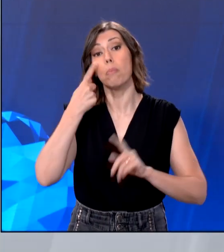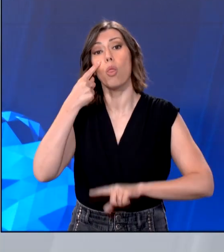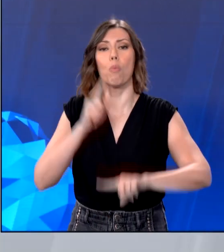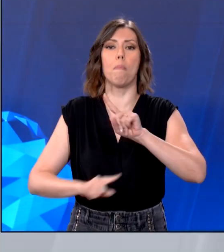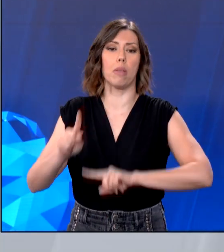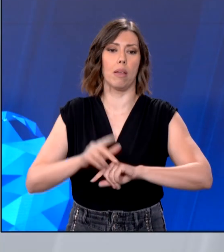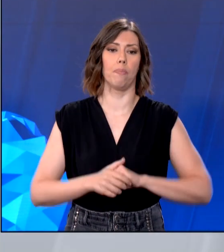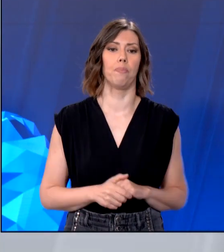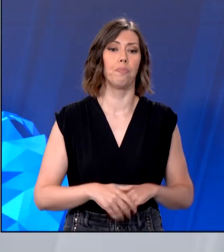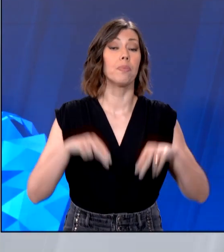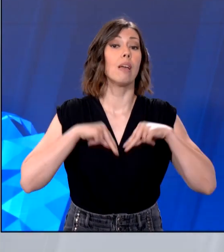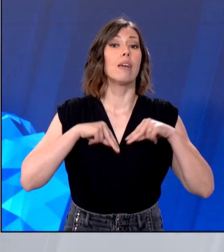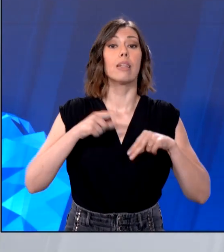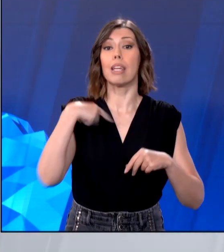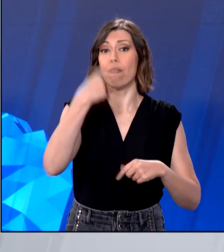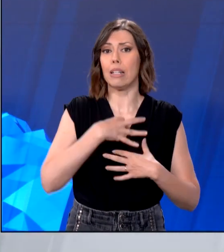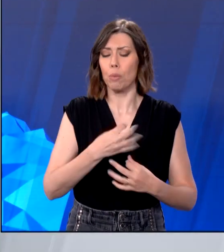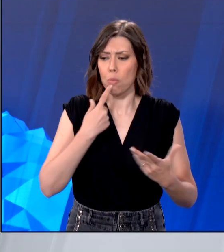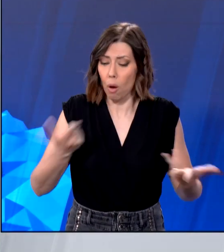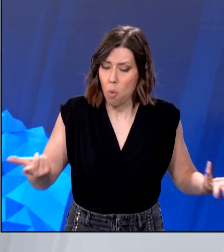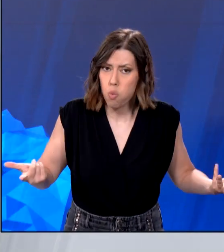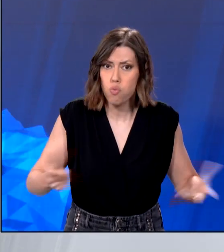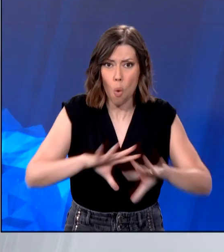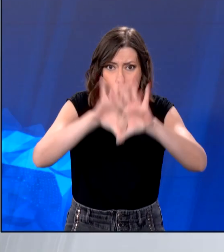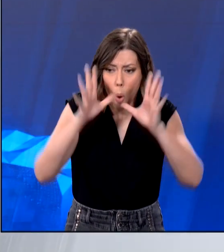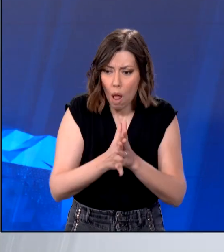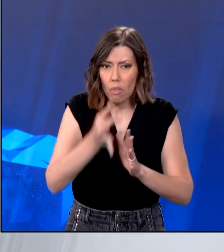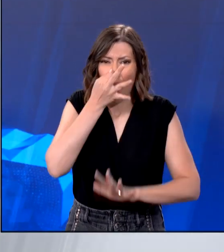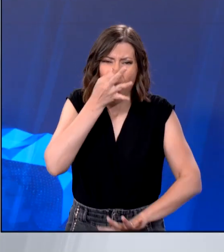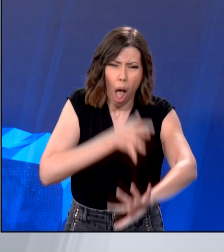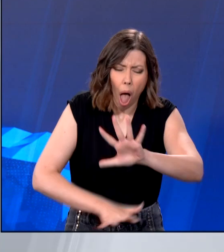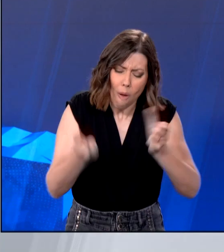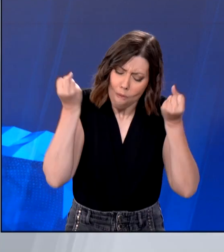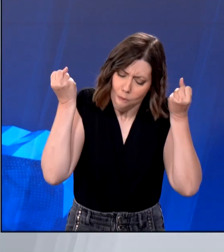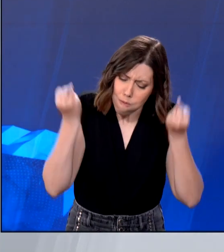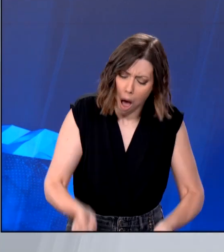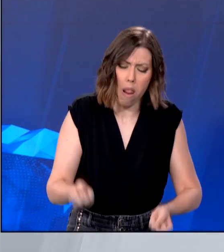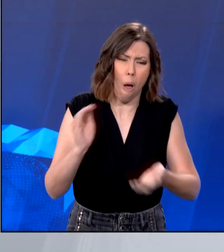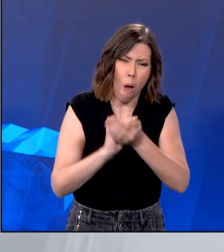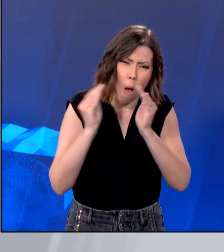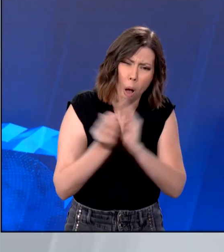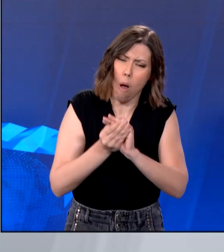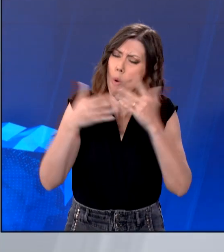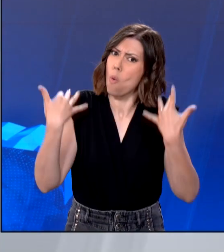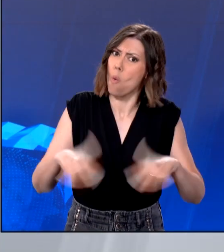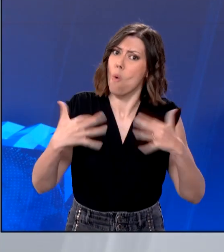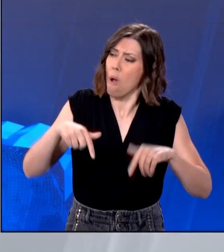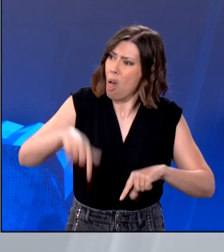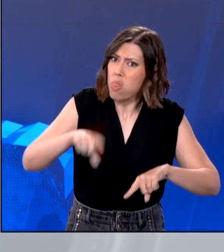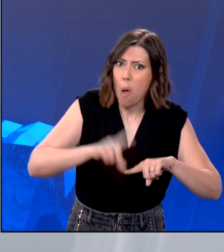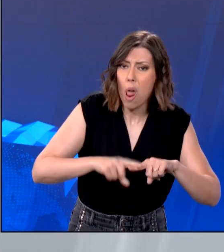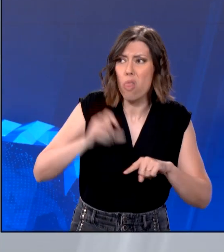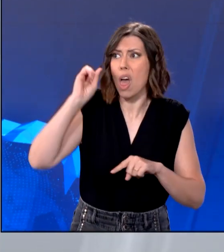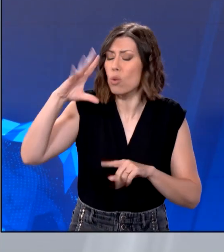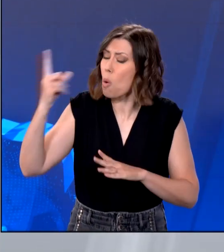πρωτοφανής για τα ελληνικά, και όχι μόνο, δεδομένα, σκευωρία, που πίσω από αυτήν φαίνεται ότι δόθηκαν και πάρα